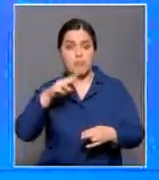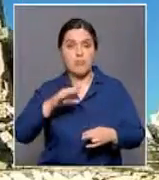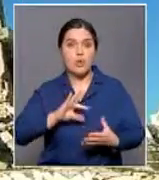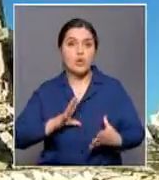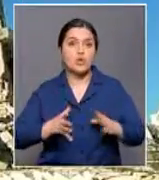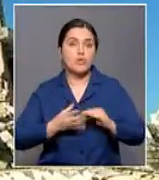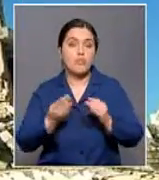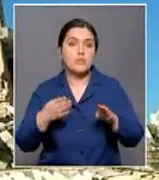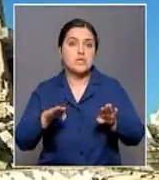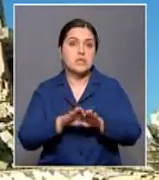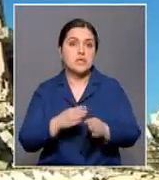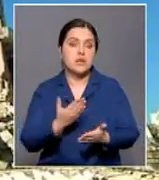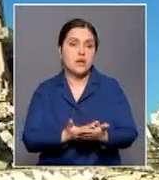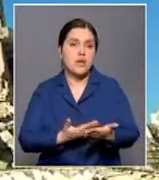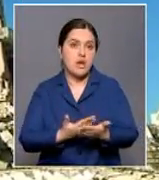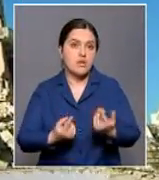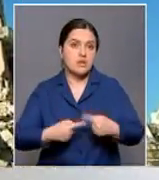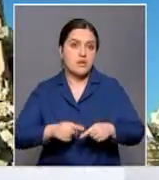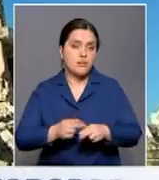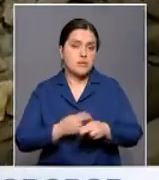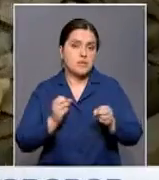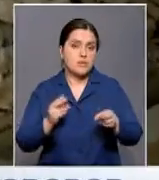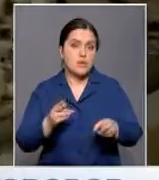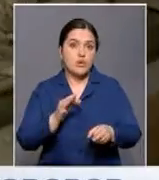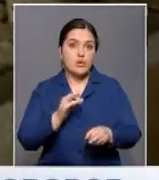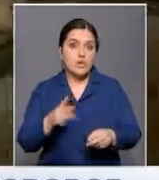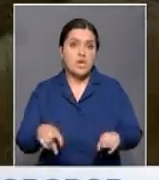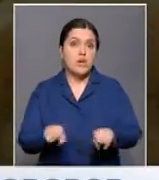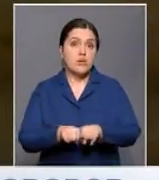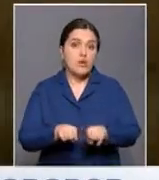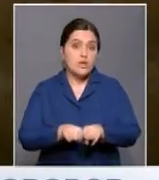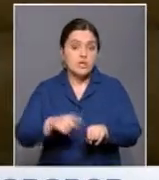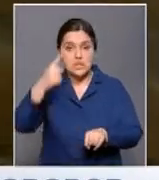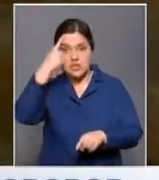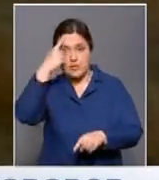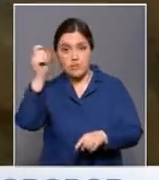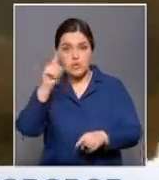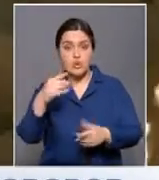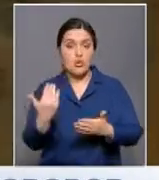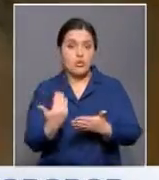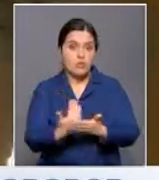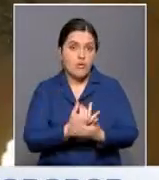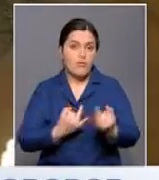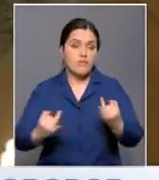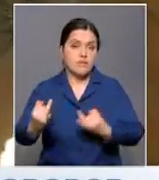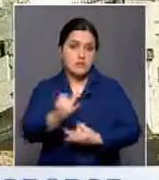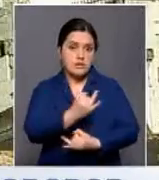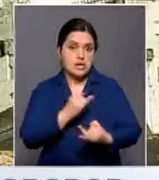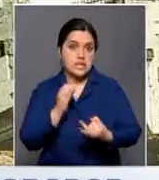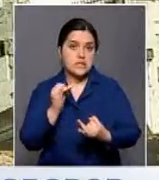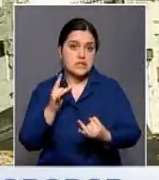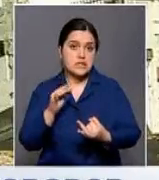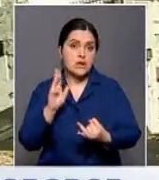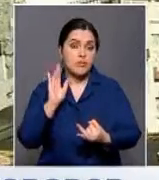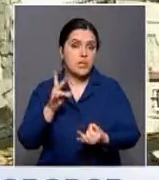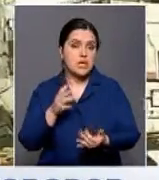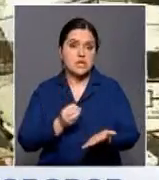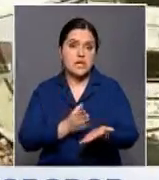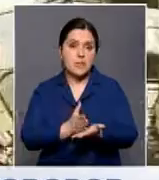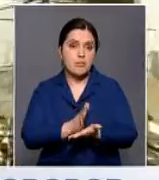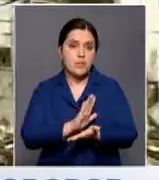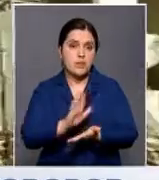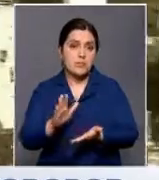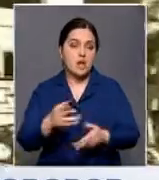итогам закрытых консультаций Совет безопасности ООН. Также Демистура сообщил, что новый раунд межсирийских переговоров будет непрямым,